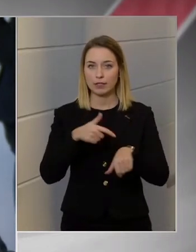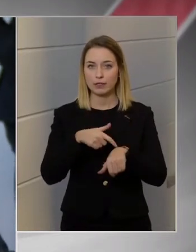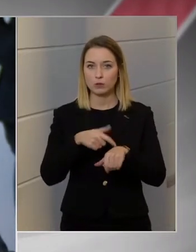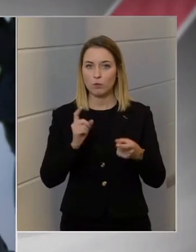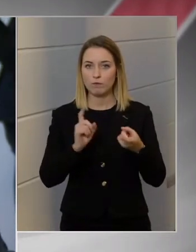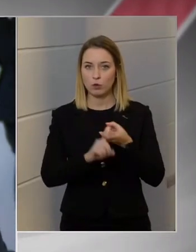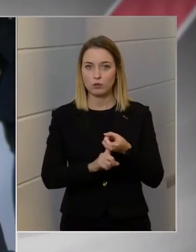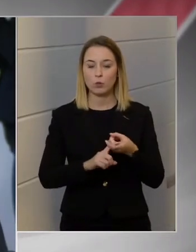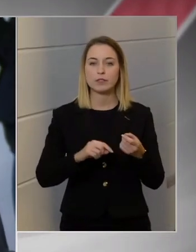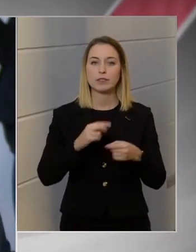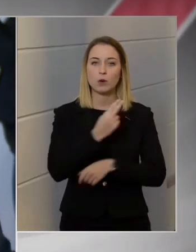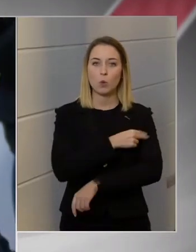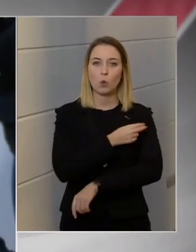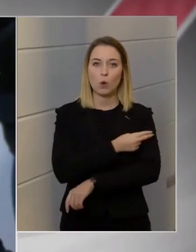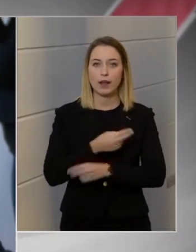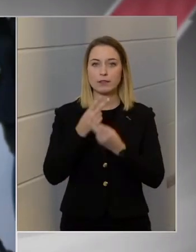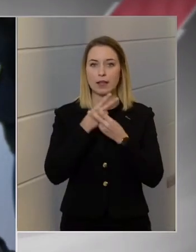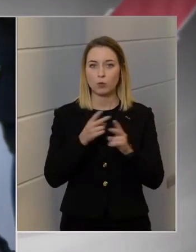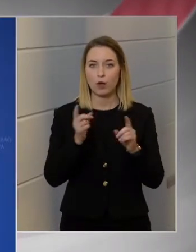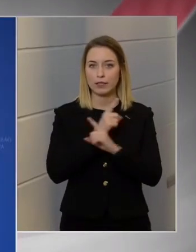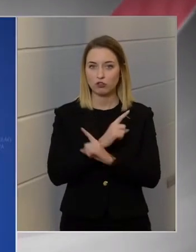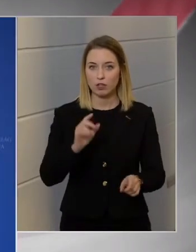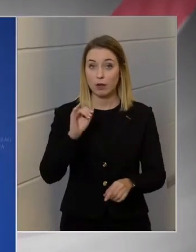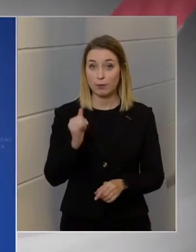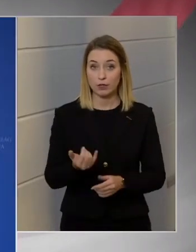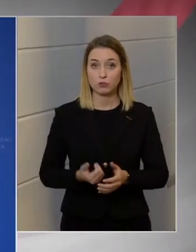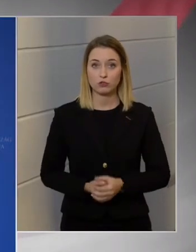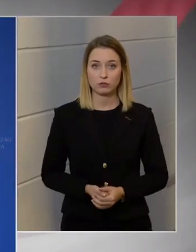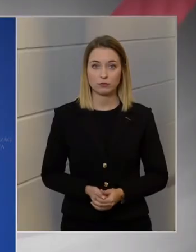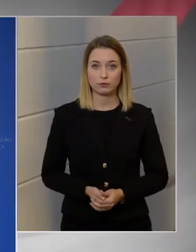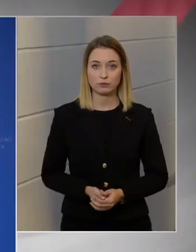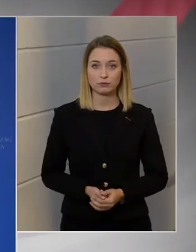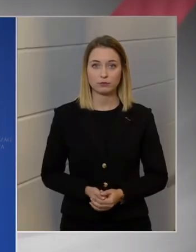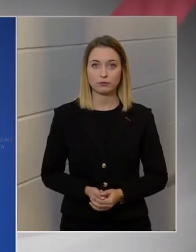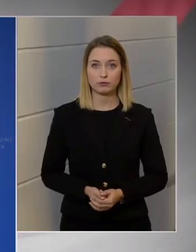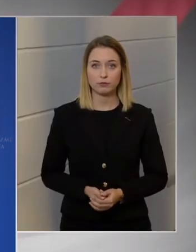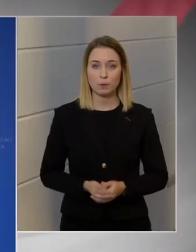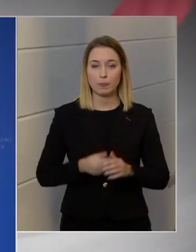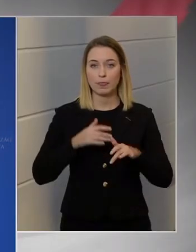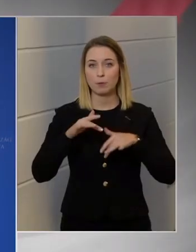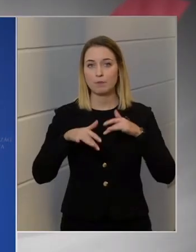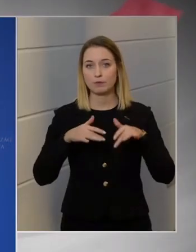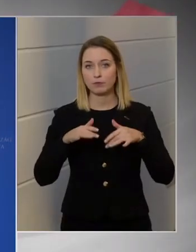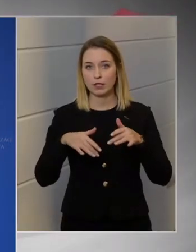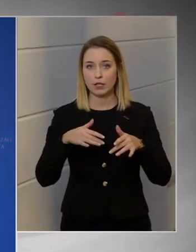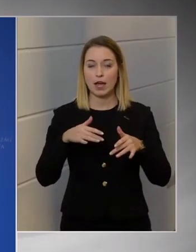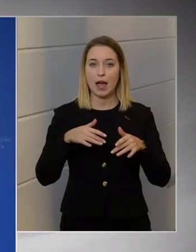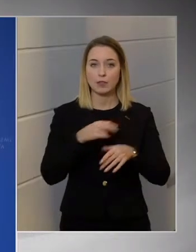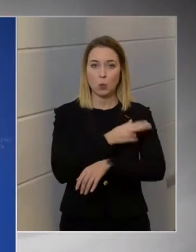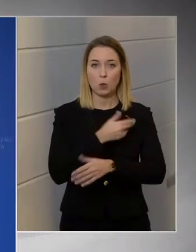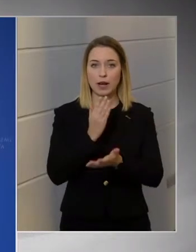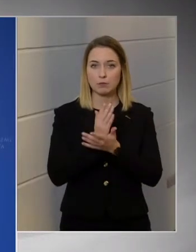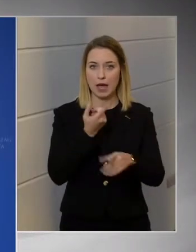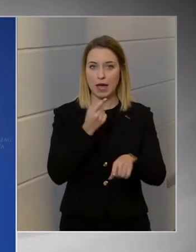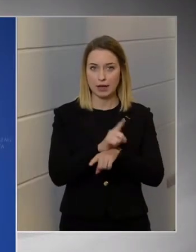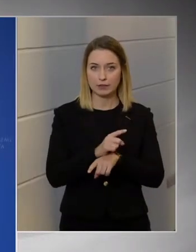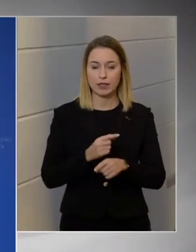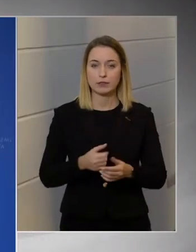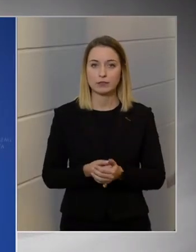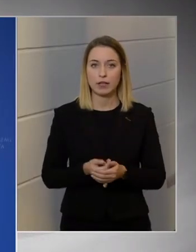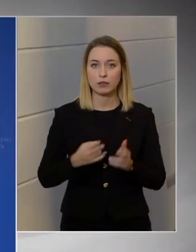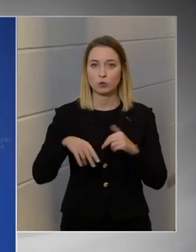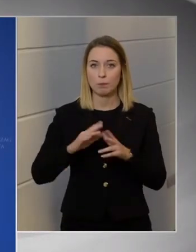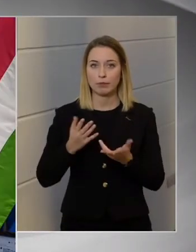vonatkozik a kórházak látogatási tilalmára is? Néhány kórház ezt már elrendelte, ott ebben nem szórunk bele.